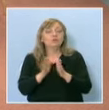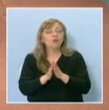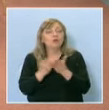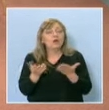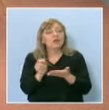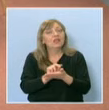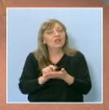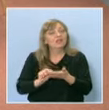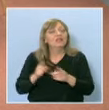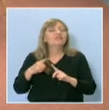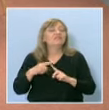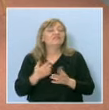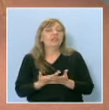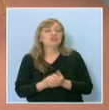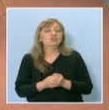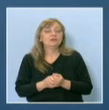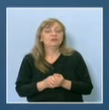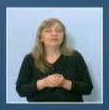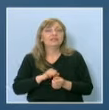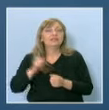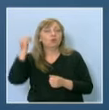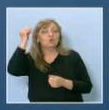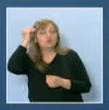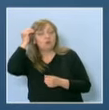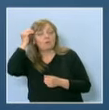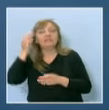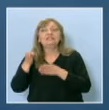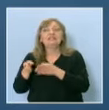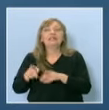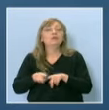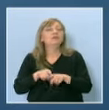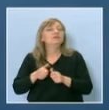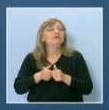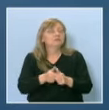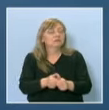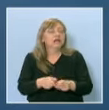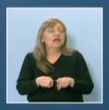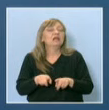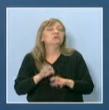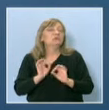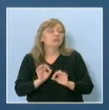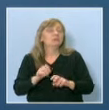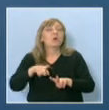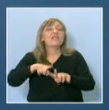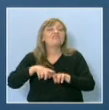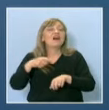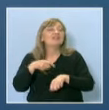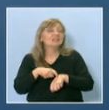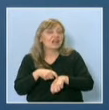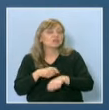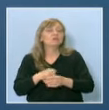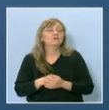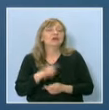спомени на негови съратници, като например Иван Драсов, един